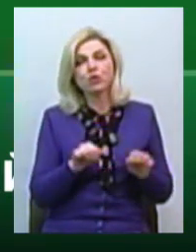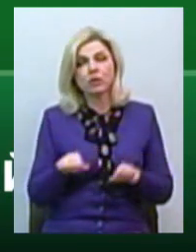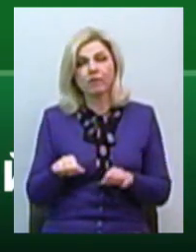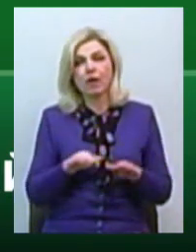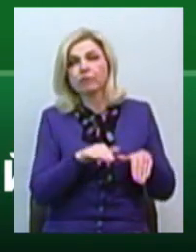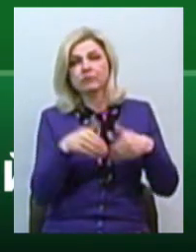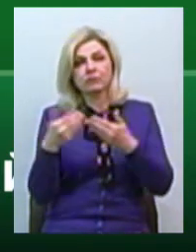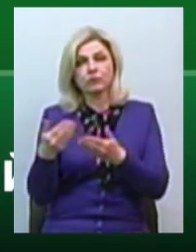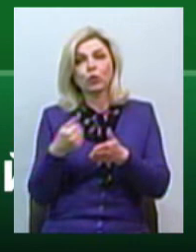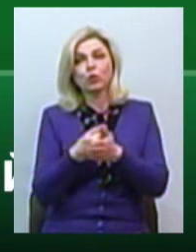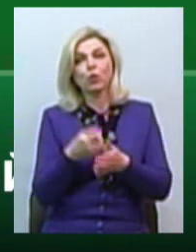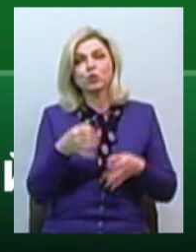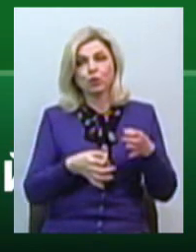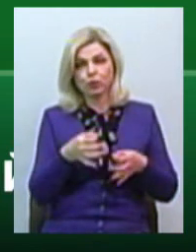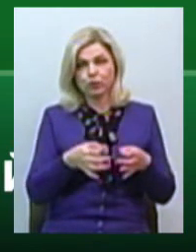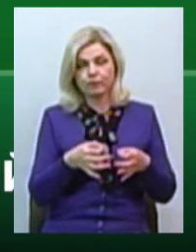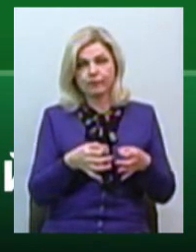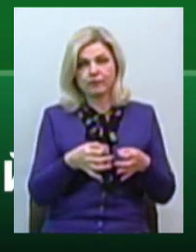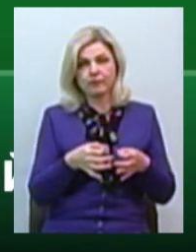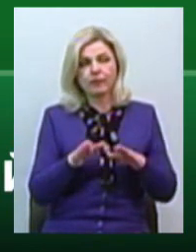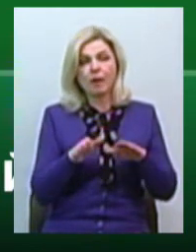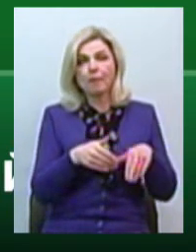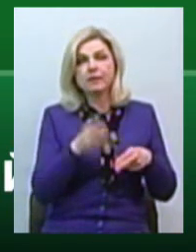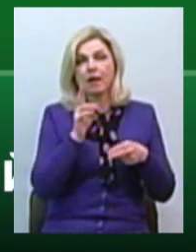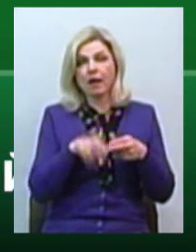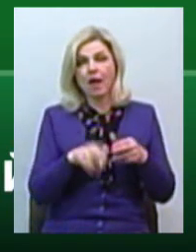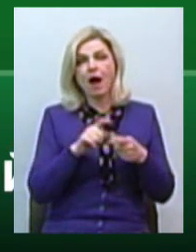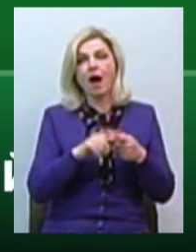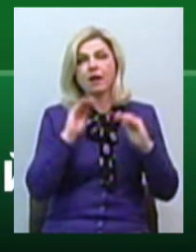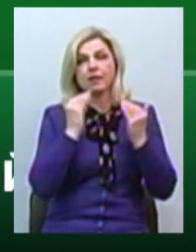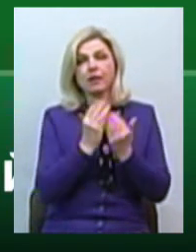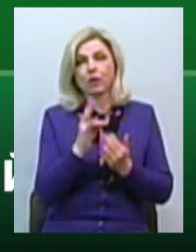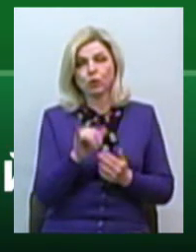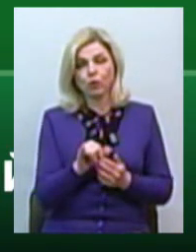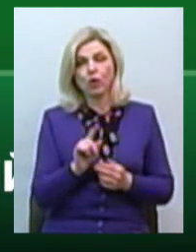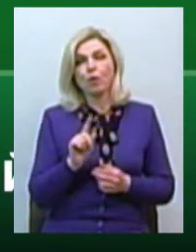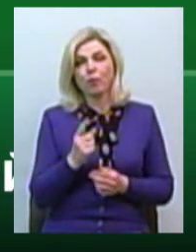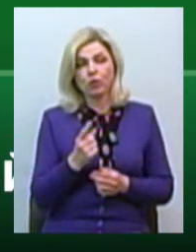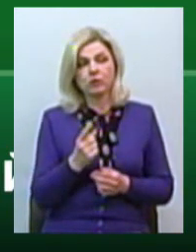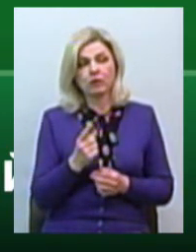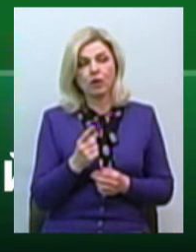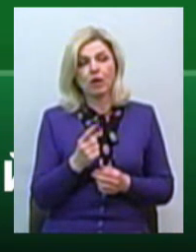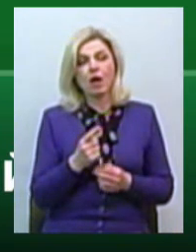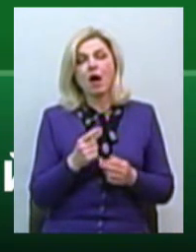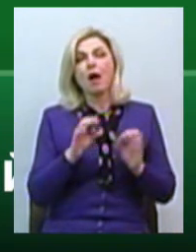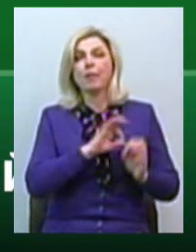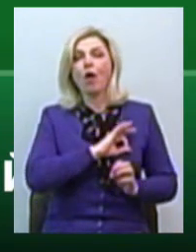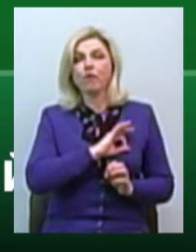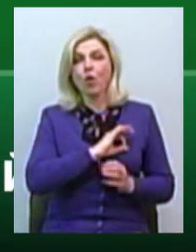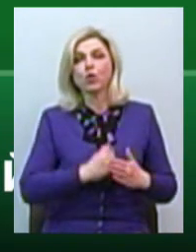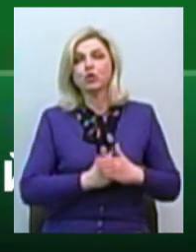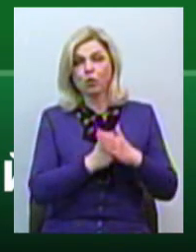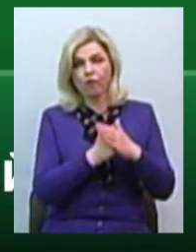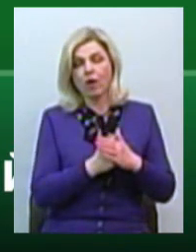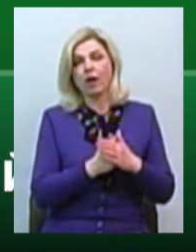звернення до суду після закінчення карантину, тому що правові підстави для введення карантину